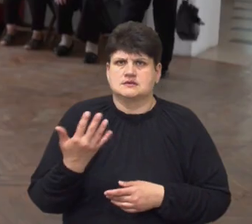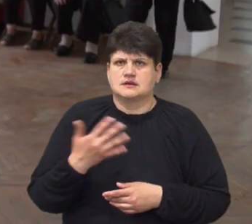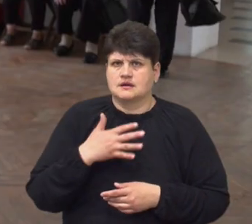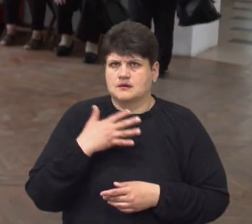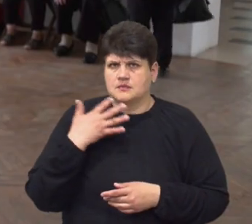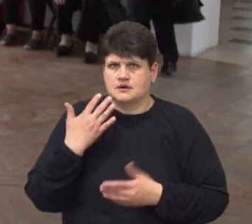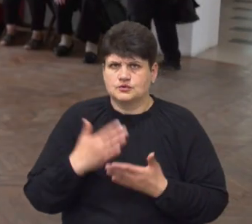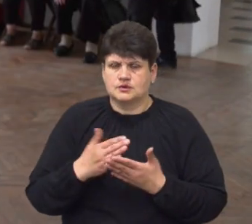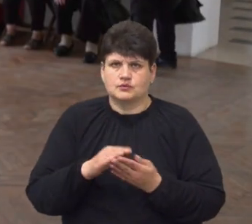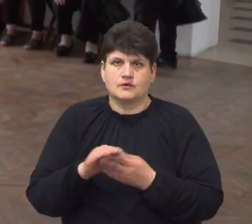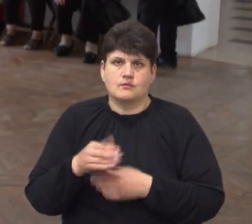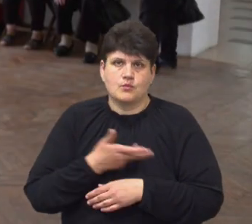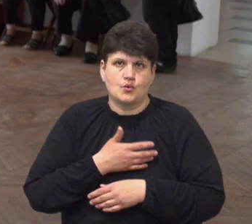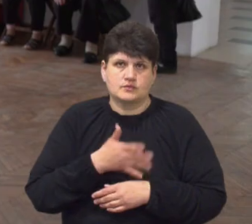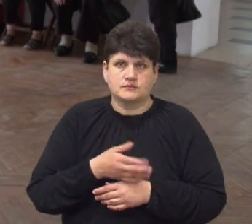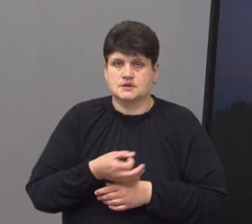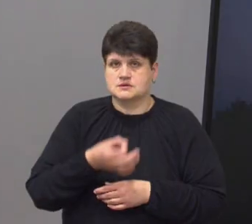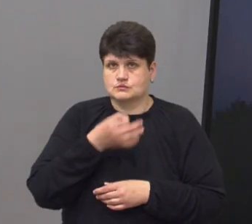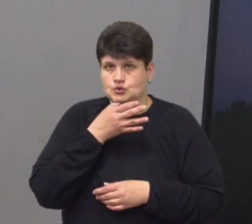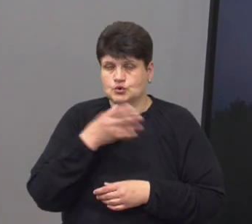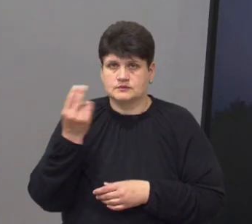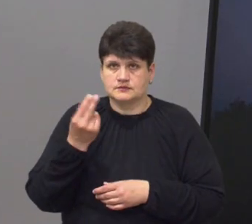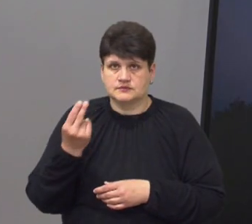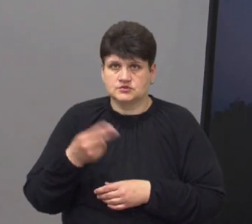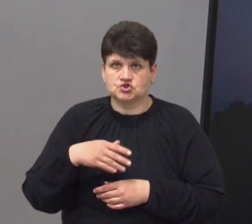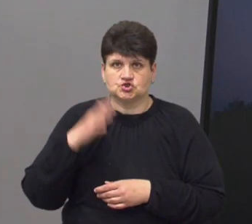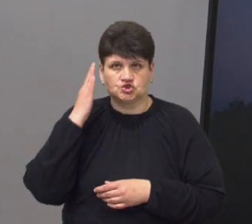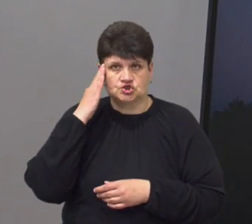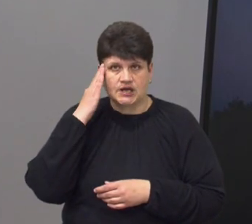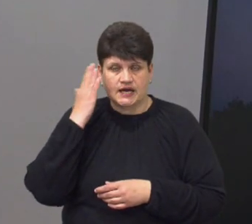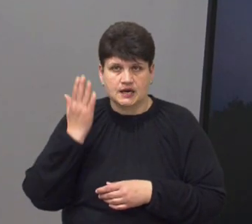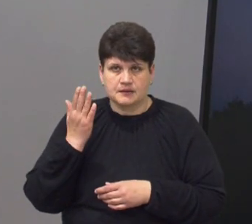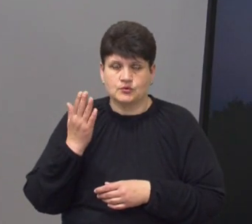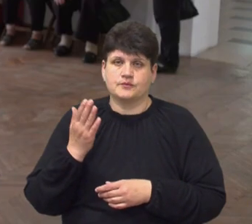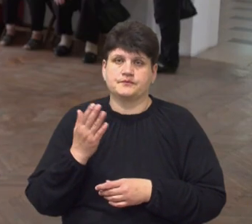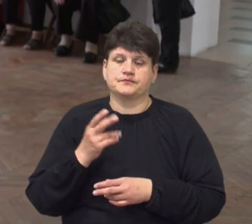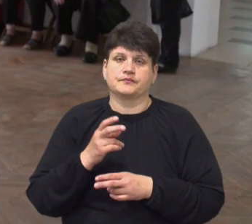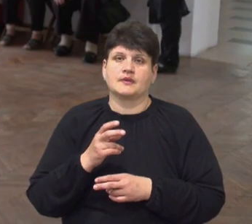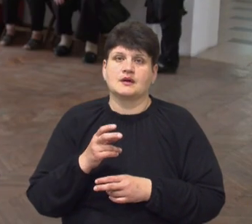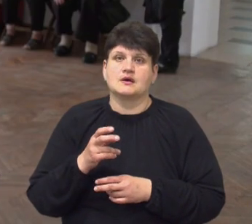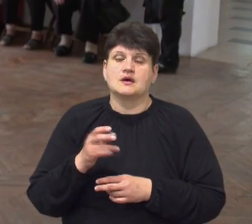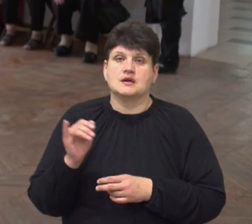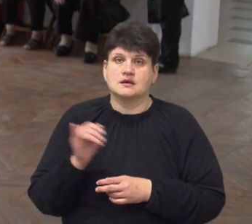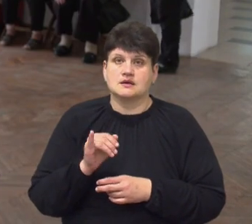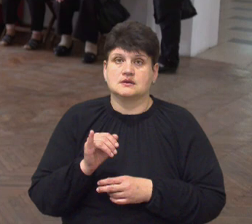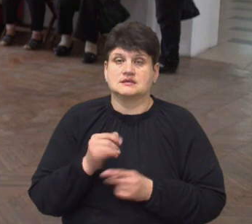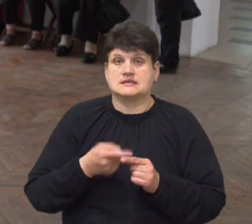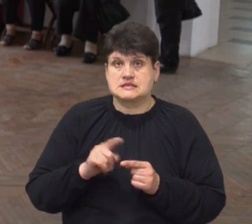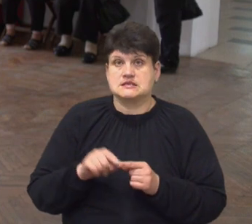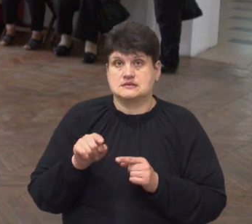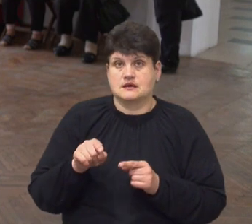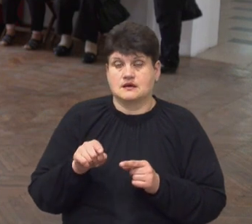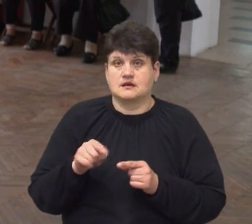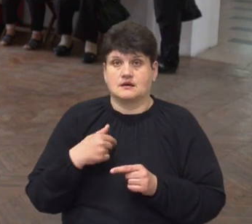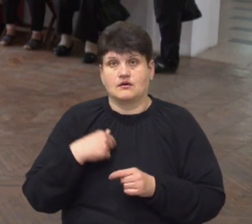польських. Мені, наприклад, сподобалася картина з черепом від слідами від куль. Все ж таки, я